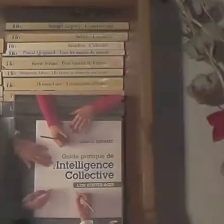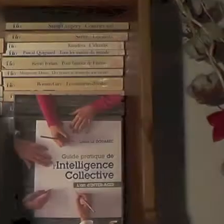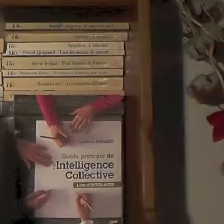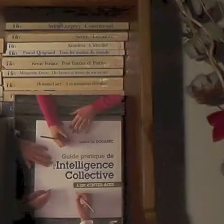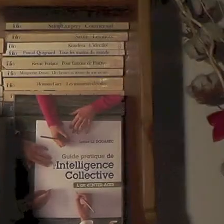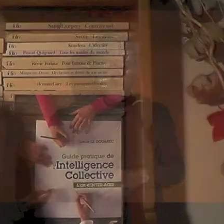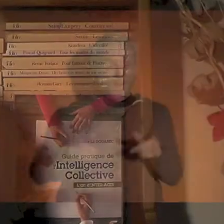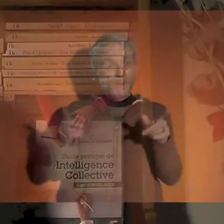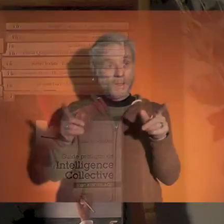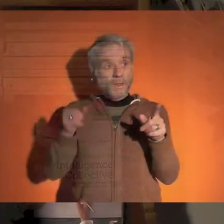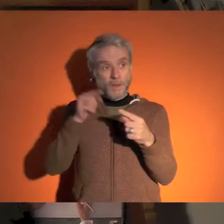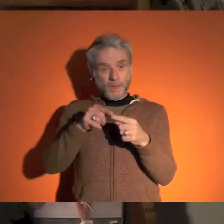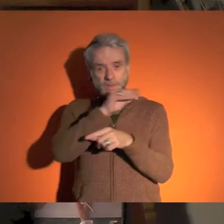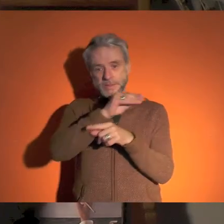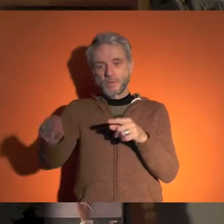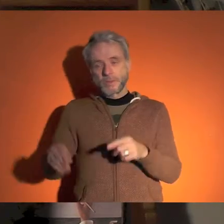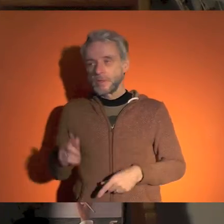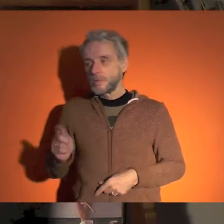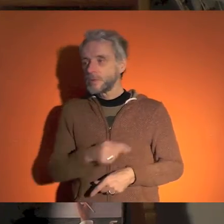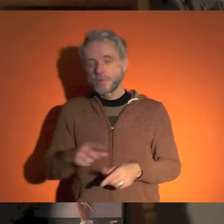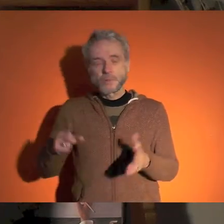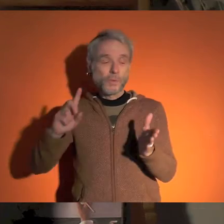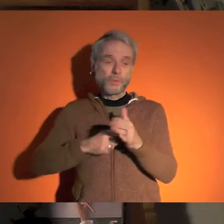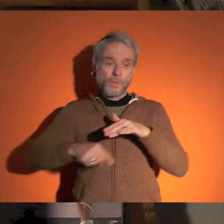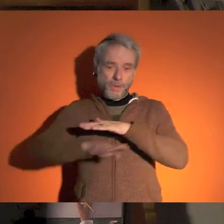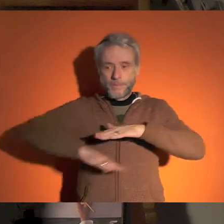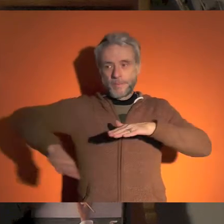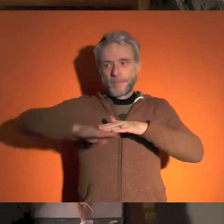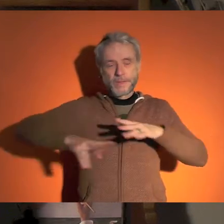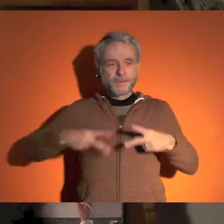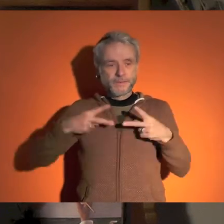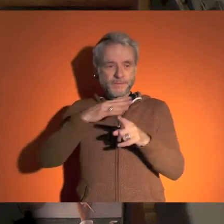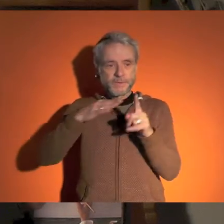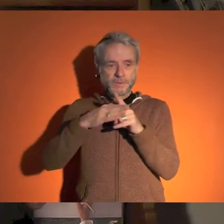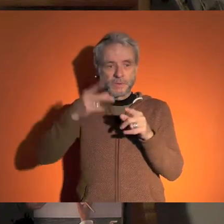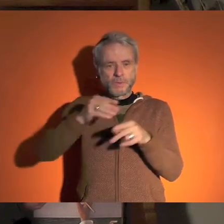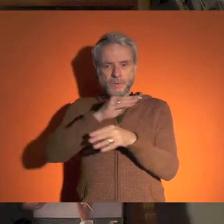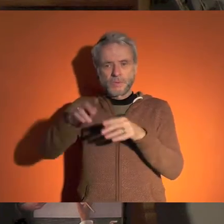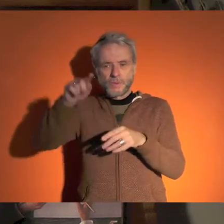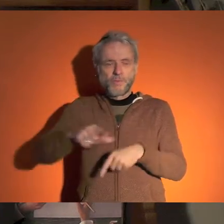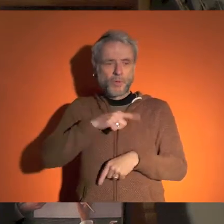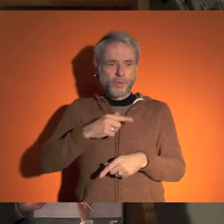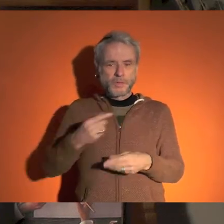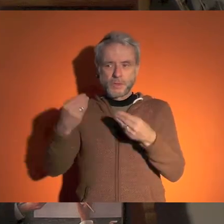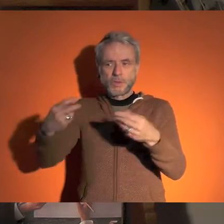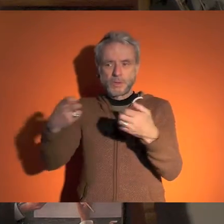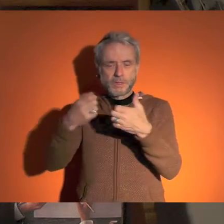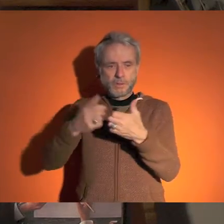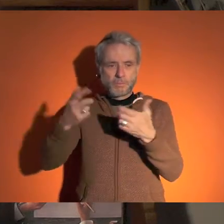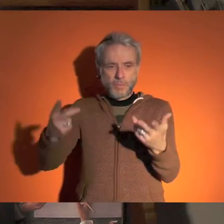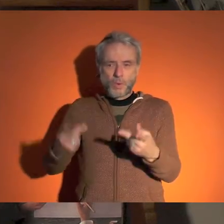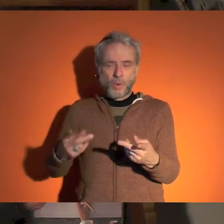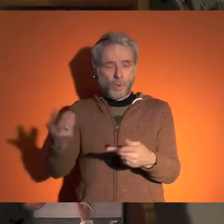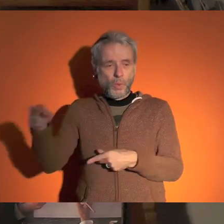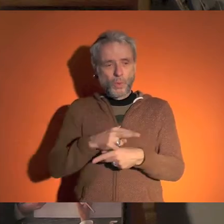En ce qui concerne la sécurité, c'est un des droits fondamentaux. Pour l'assurer, nous souhaitons une police exemplaire qui retrouve